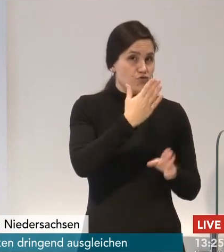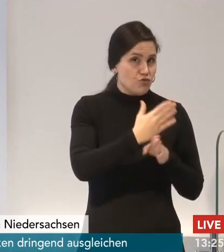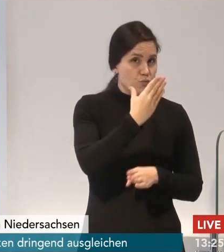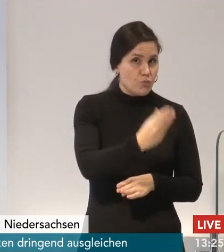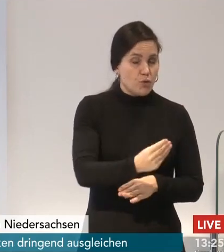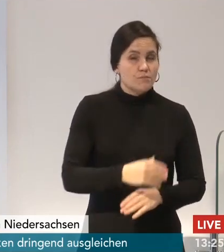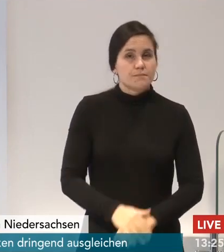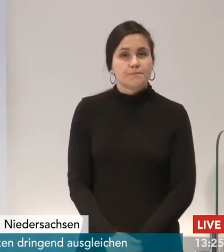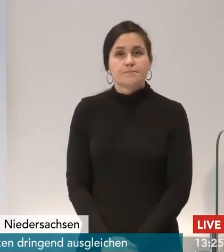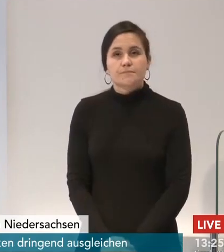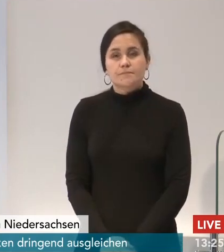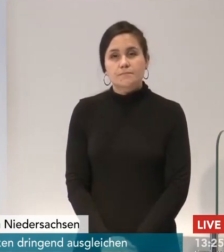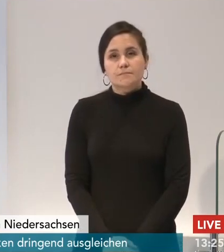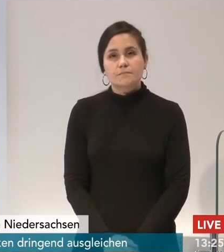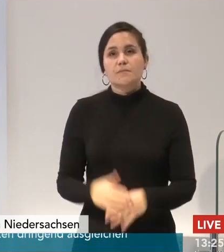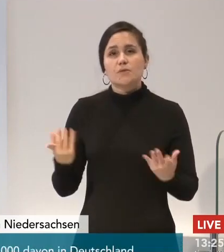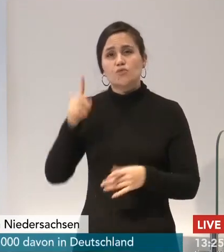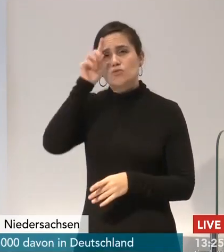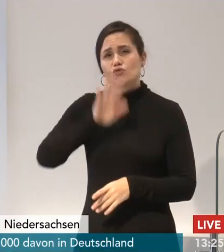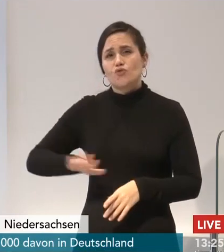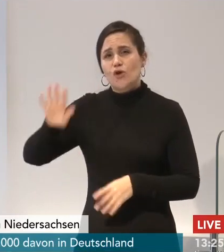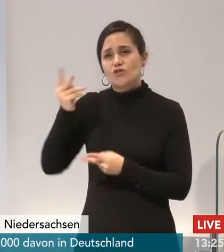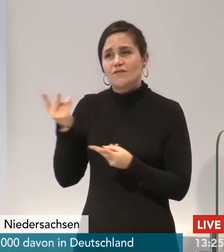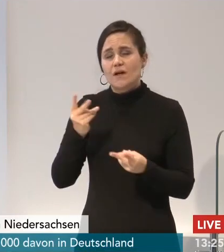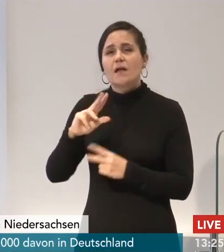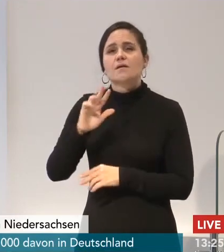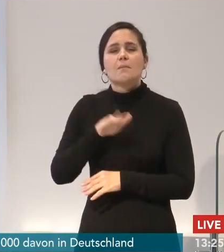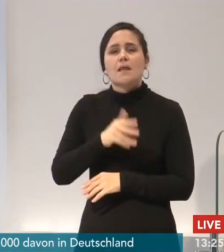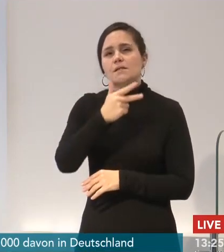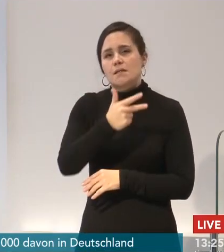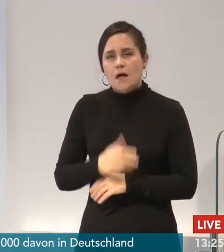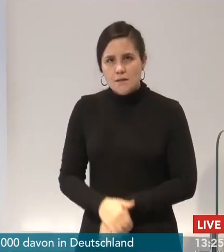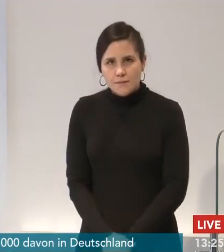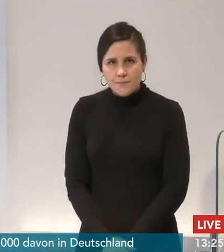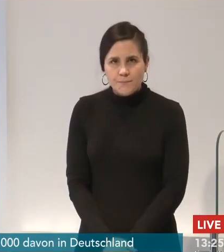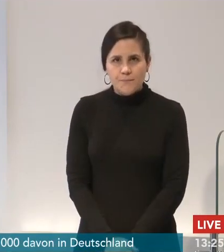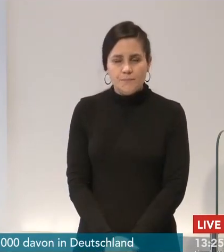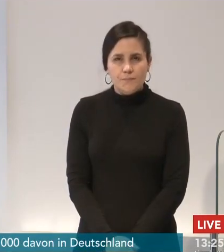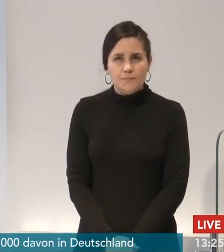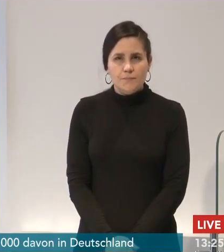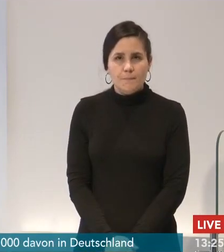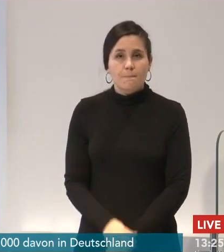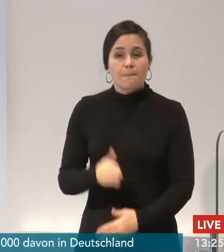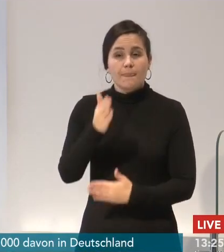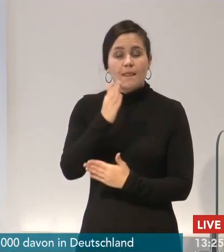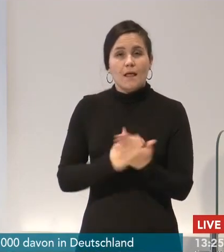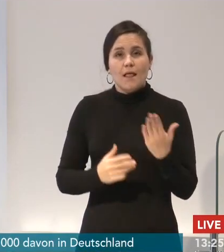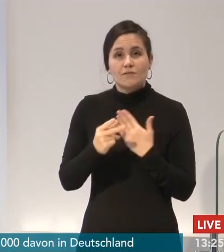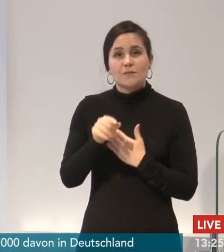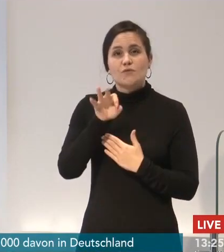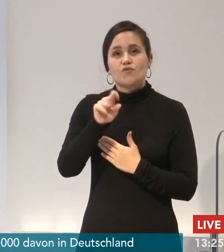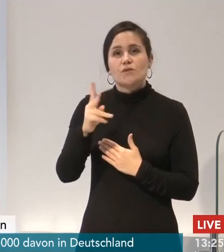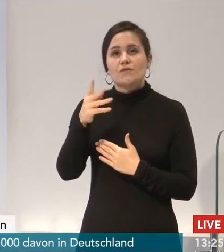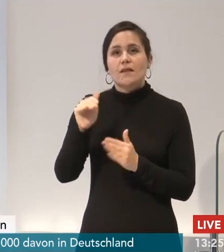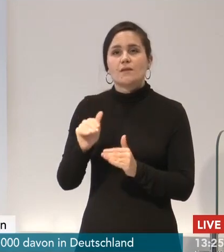Wert bundesweit. Wir haben uns zudem entschieden, die Hälfte der Impfdosen für die Zweitimpfung konsequent zurückzulegen,